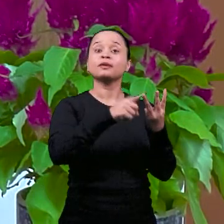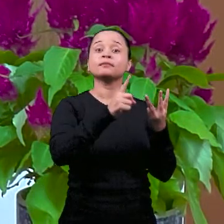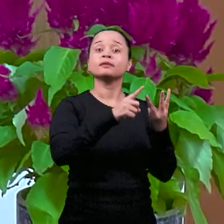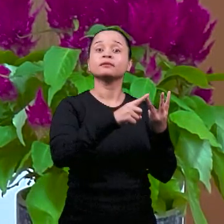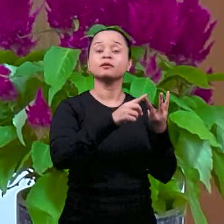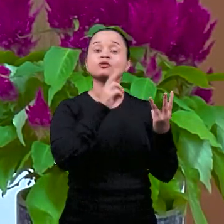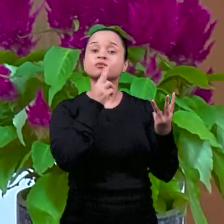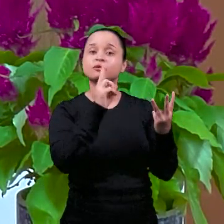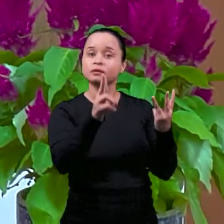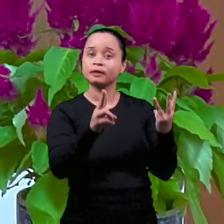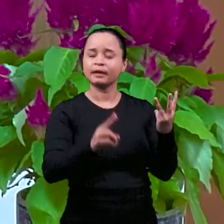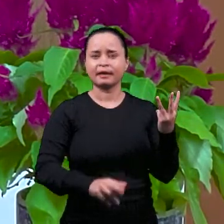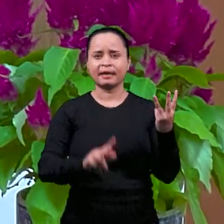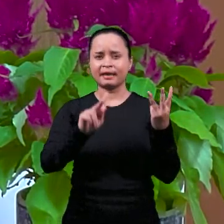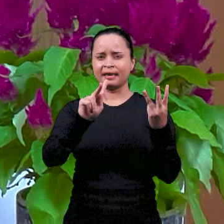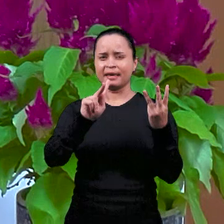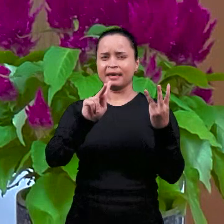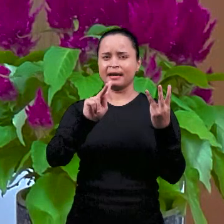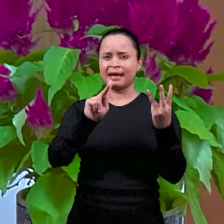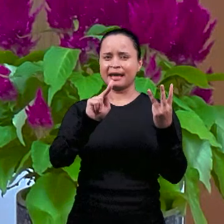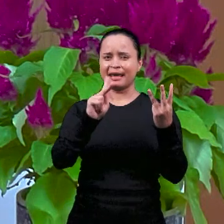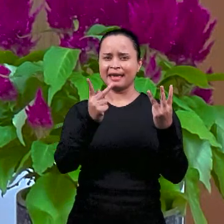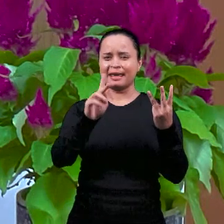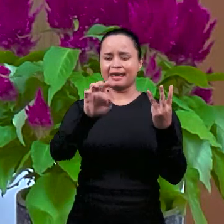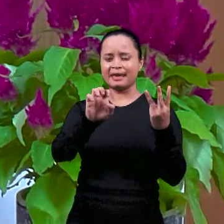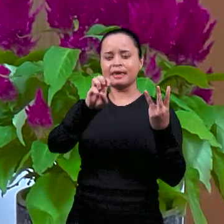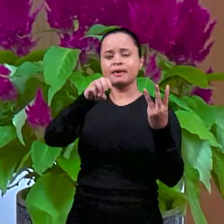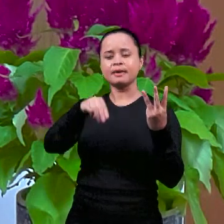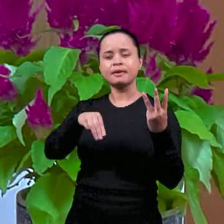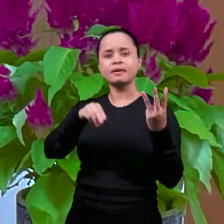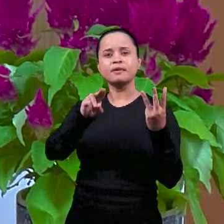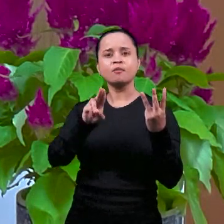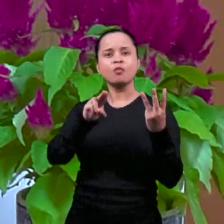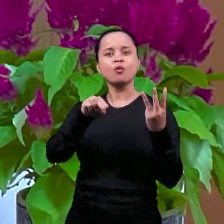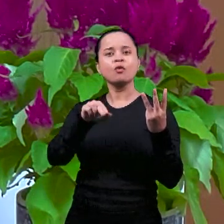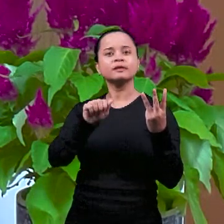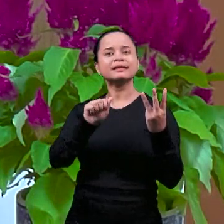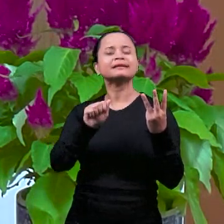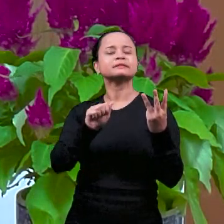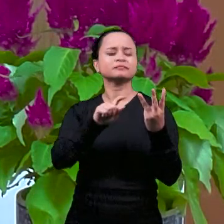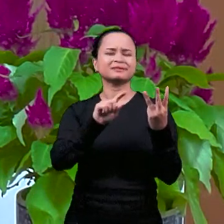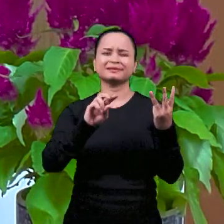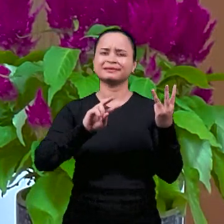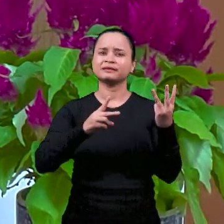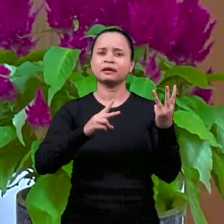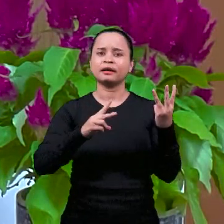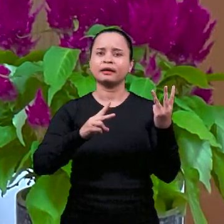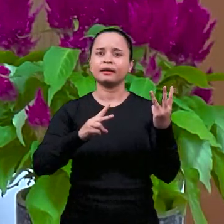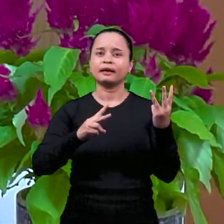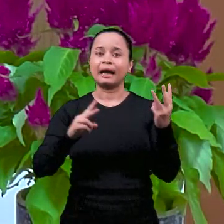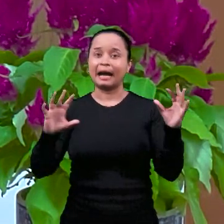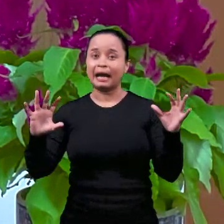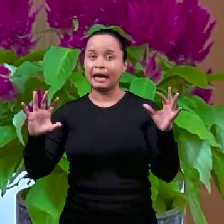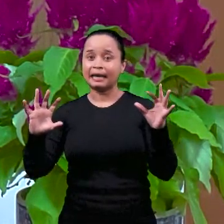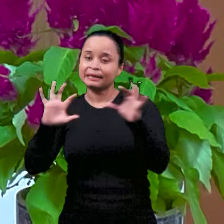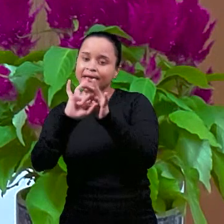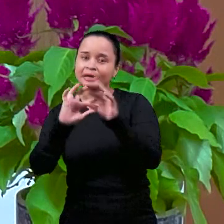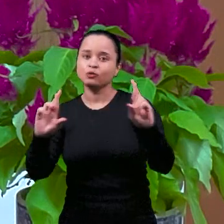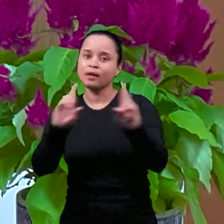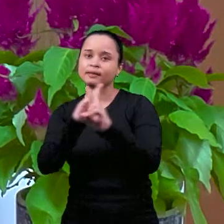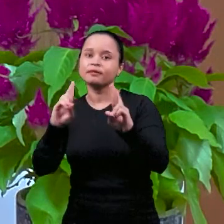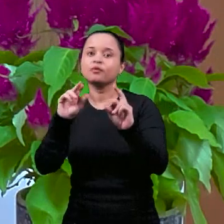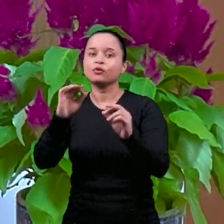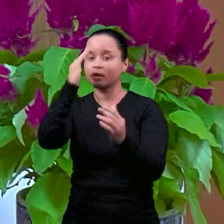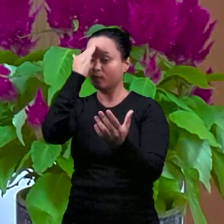«эмуна», слово «эмуна», оно относится больше к